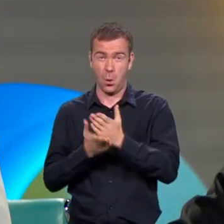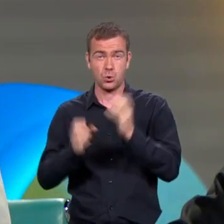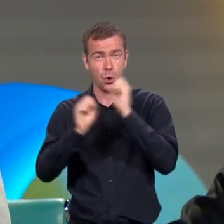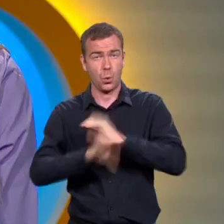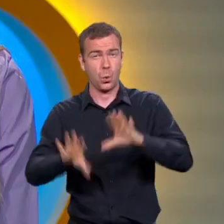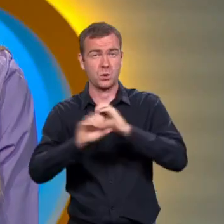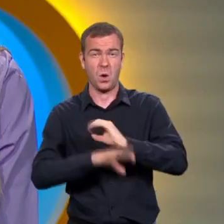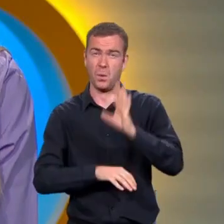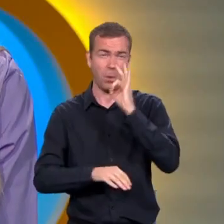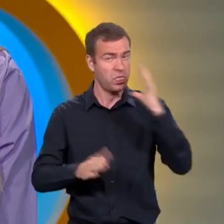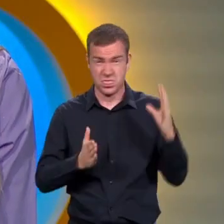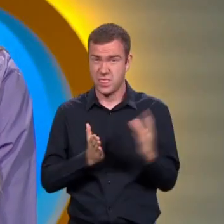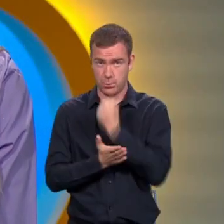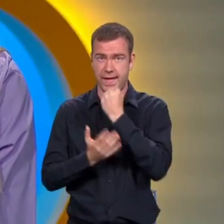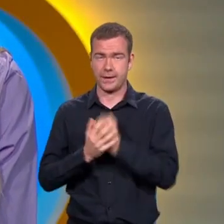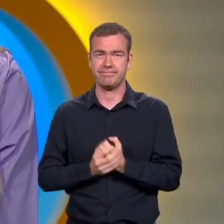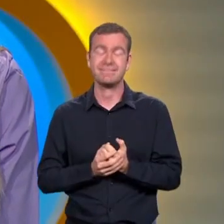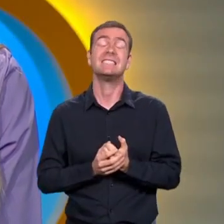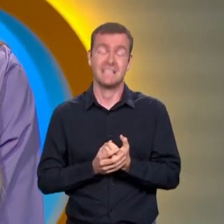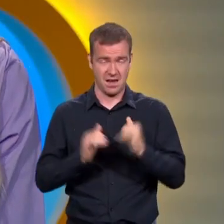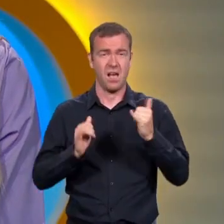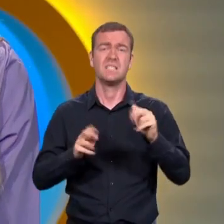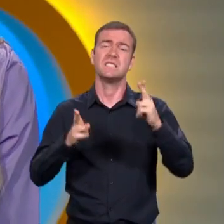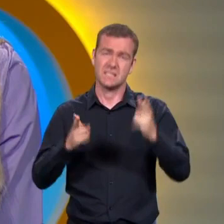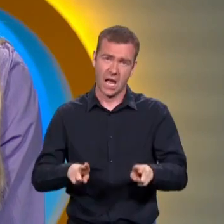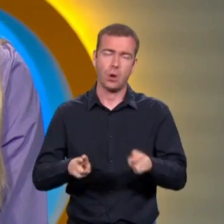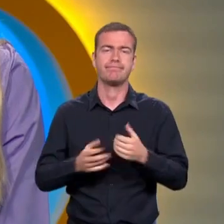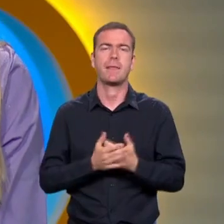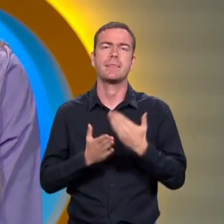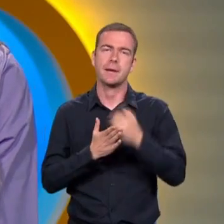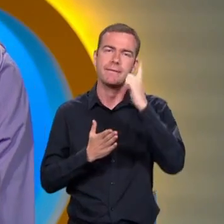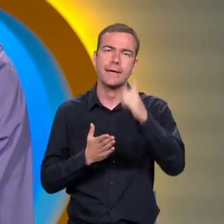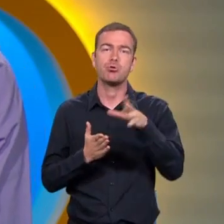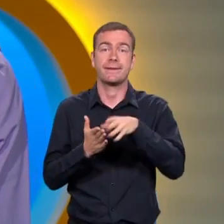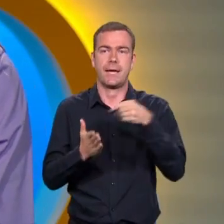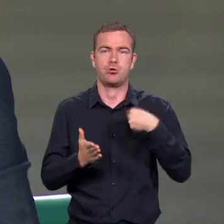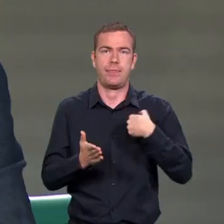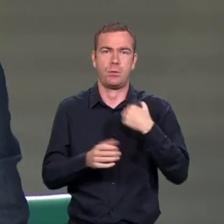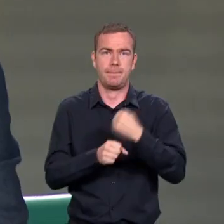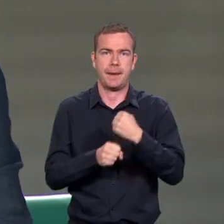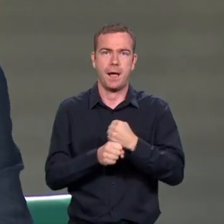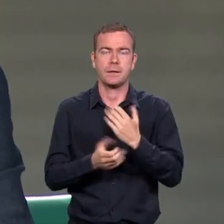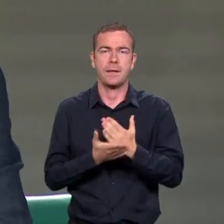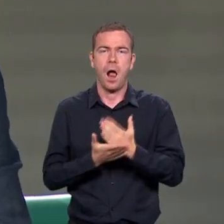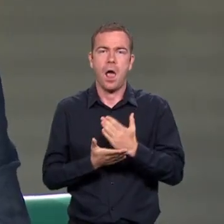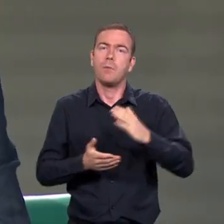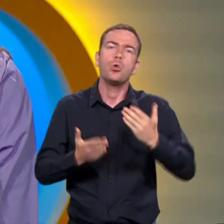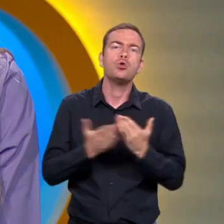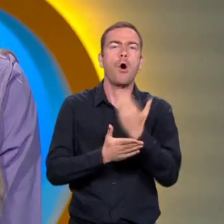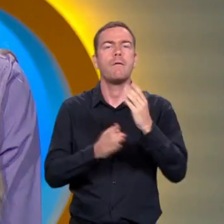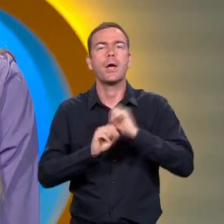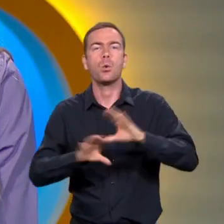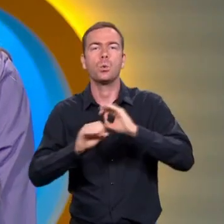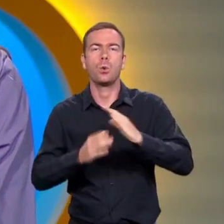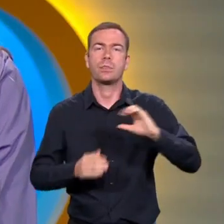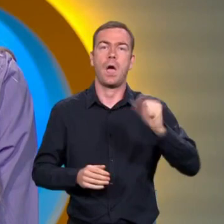na výstup. Stalo. Ono ze začátku, to vždycky je takové, že sa tam potíte, když sa nico takového stane a pak si sa